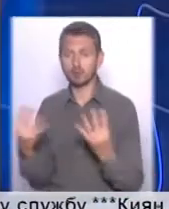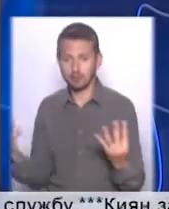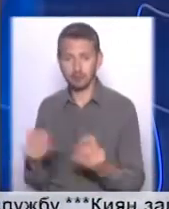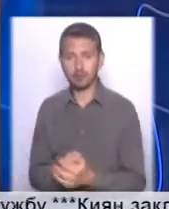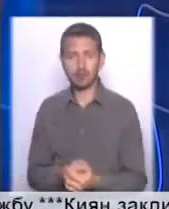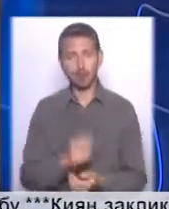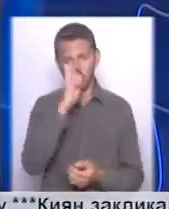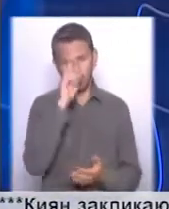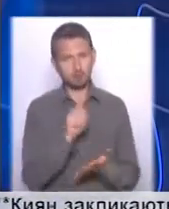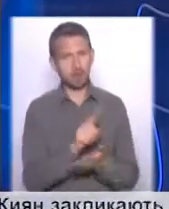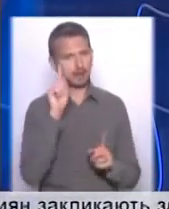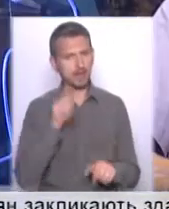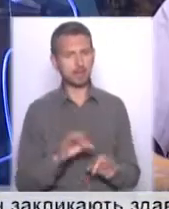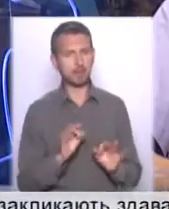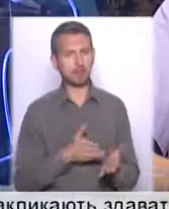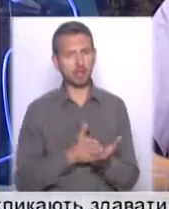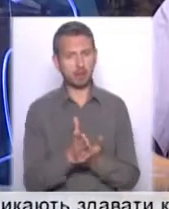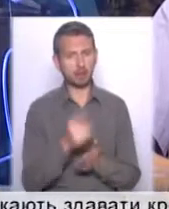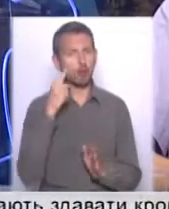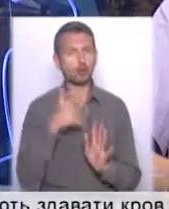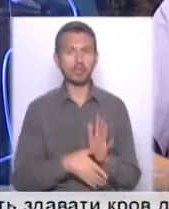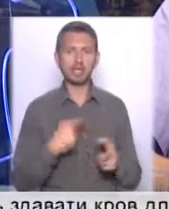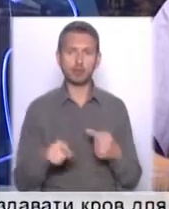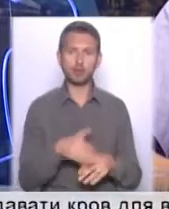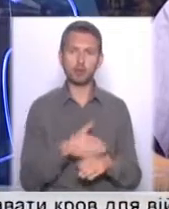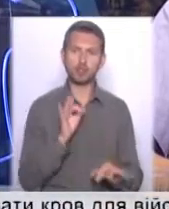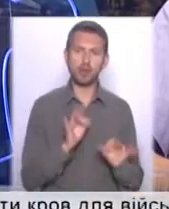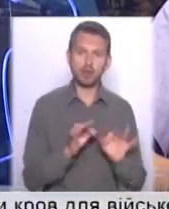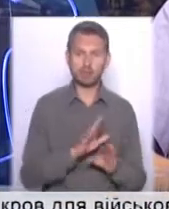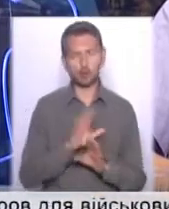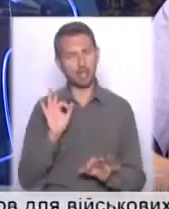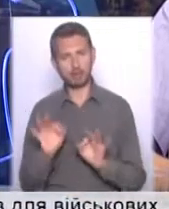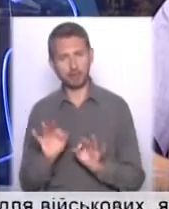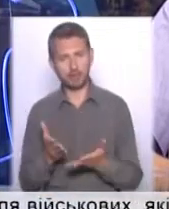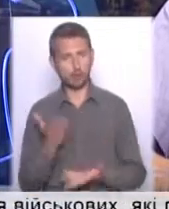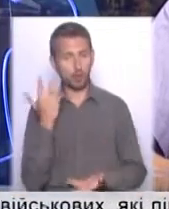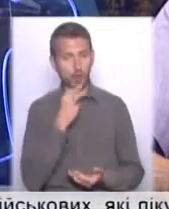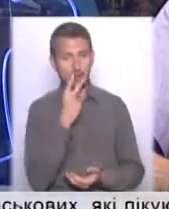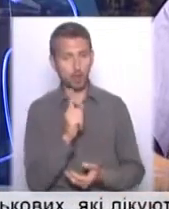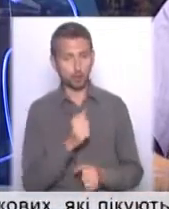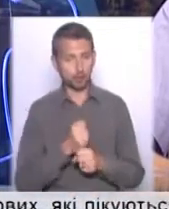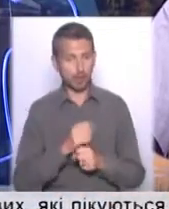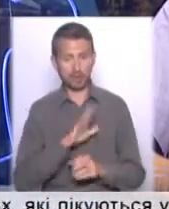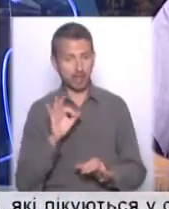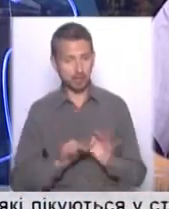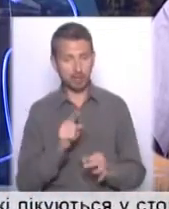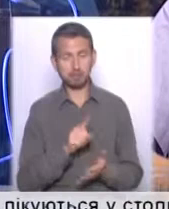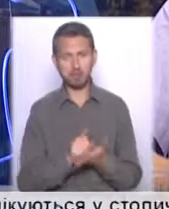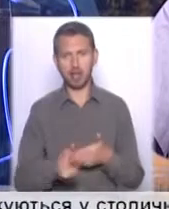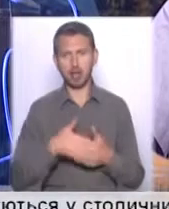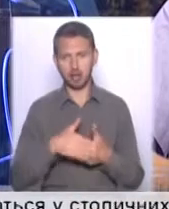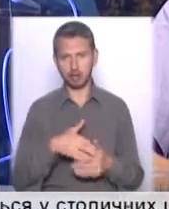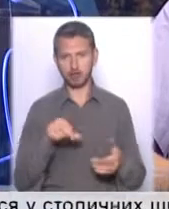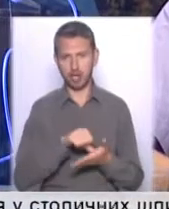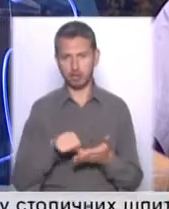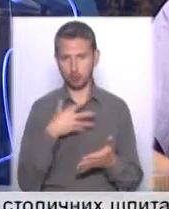має знати правильний напрямок, і король має розуміти різницю між справедливістю і несправедливістю. Коли він бачить, що твориться несправедливість, він має карати членів своєї команди.